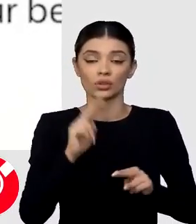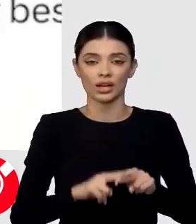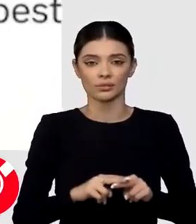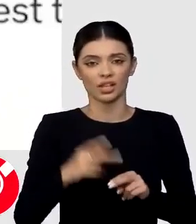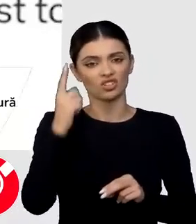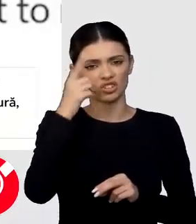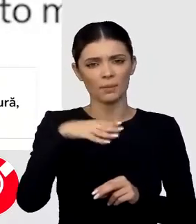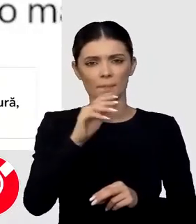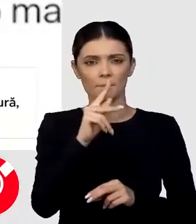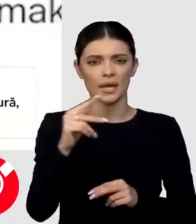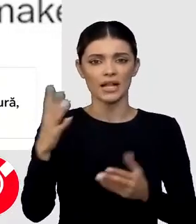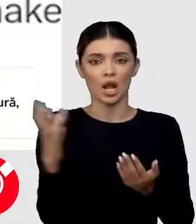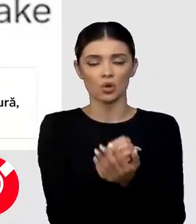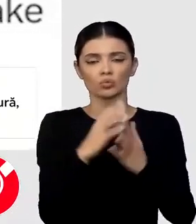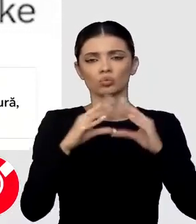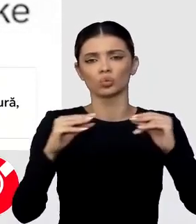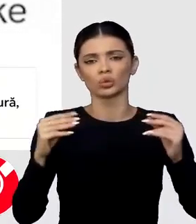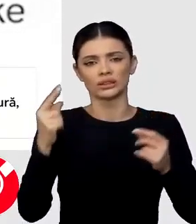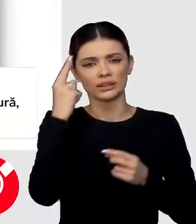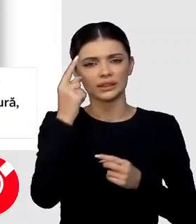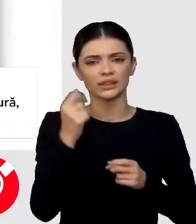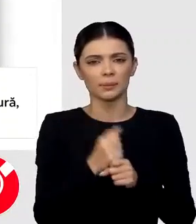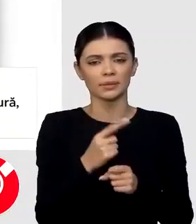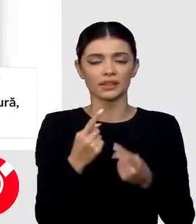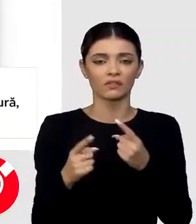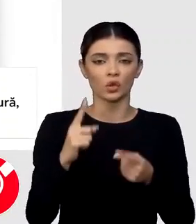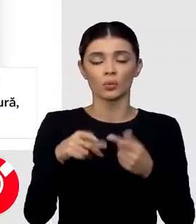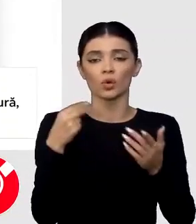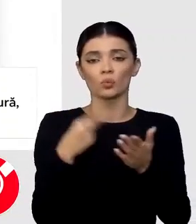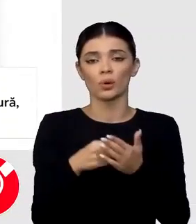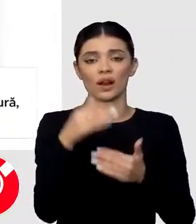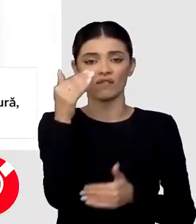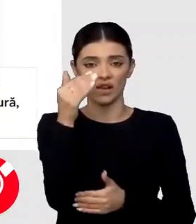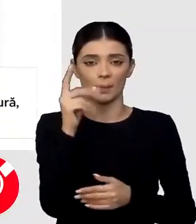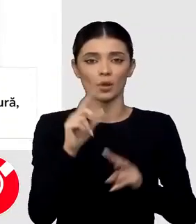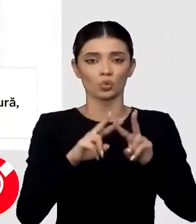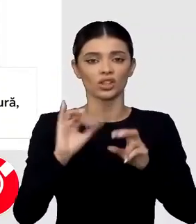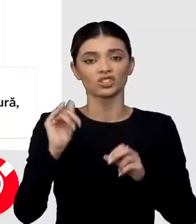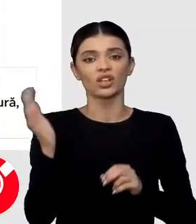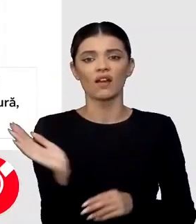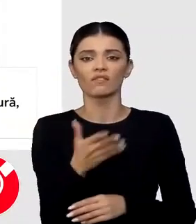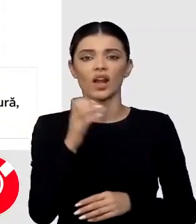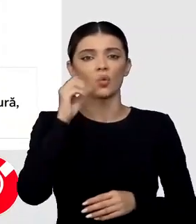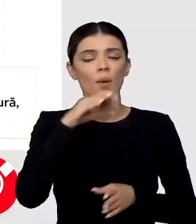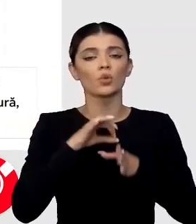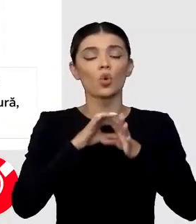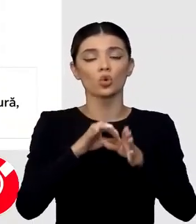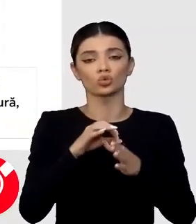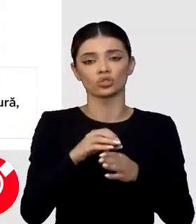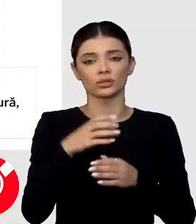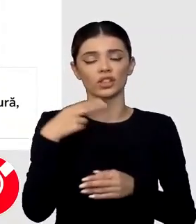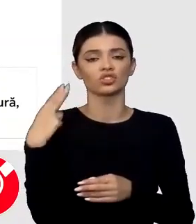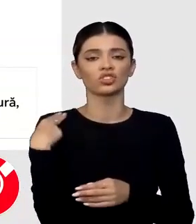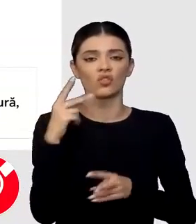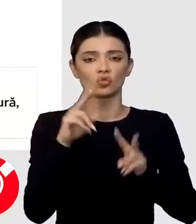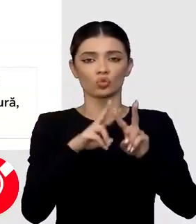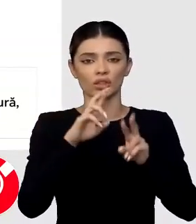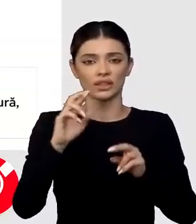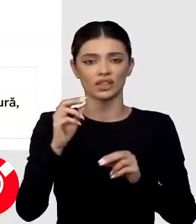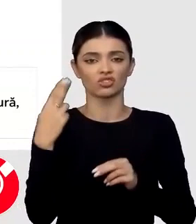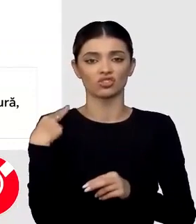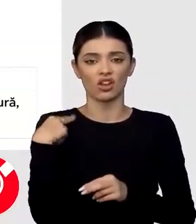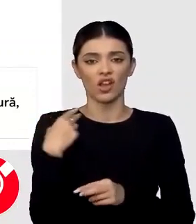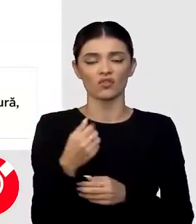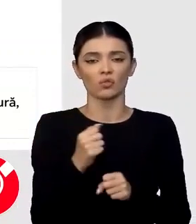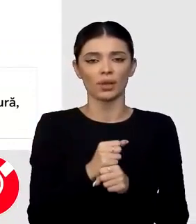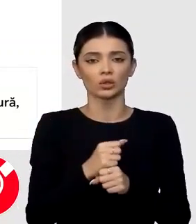măcar una. Știm că Musk a luat numeroase decizii controversate după cumpărarea Twitter și concedierea conducerii companiei CEO-ul Twitter,